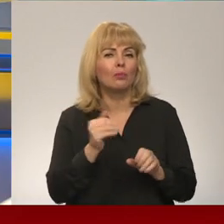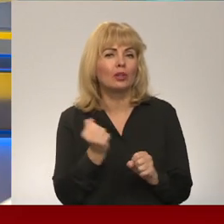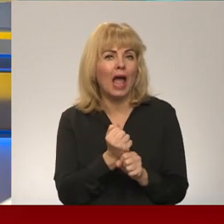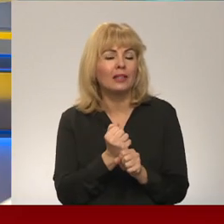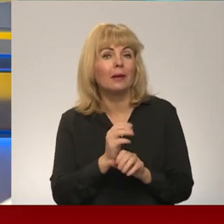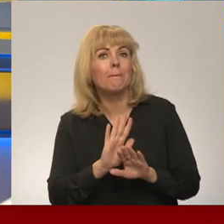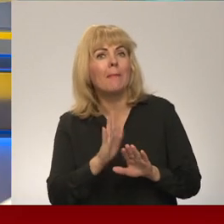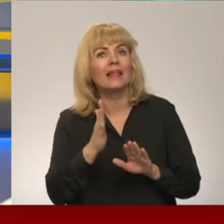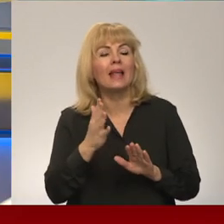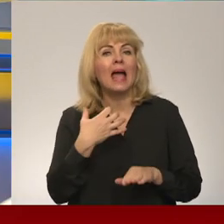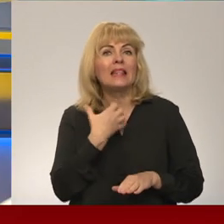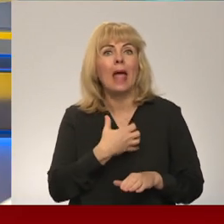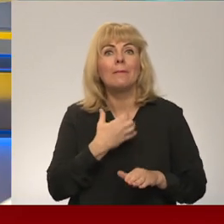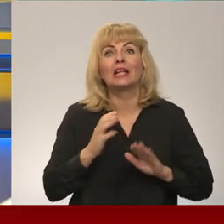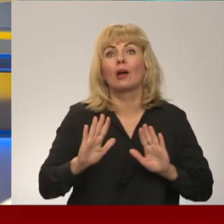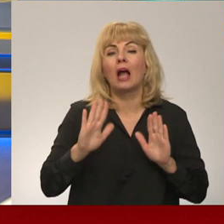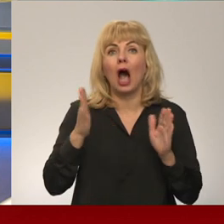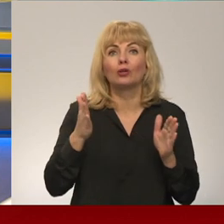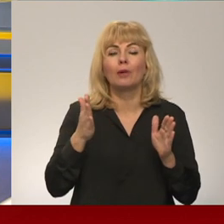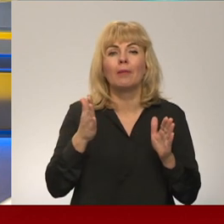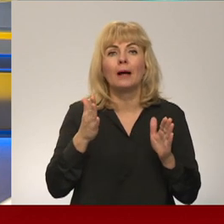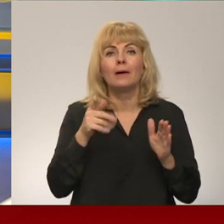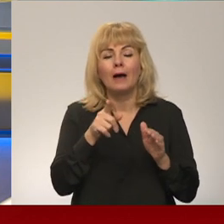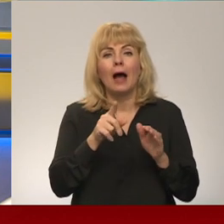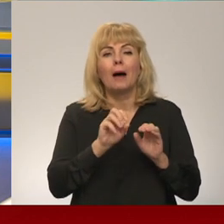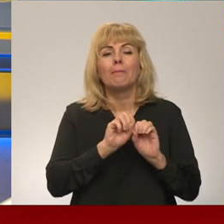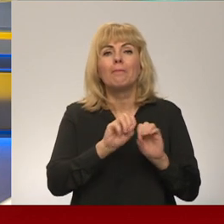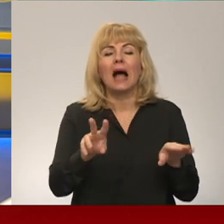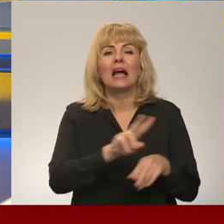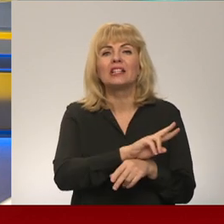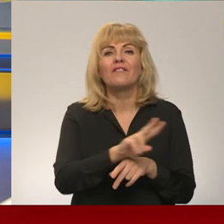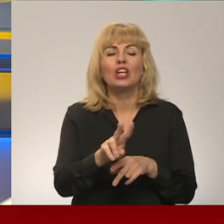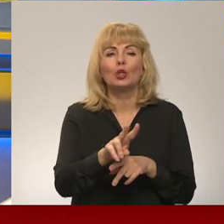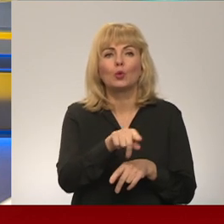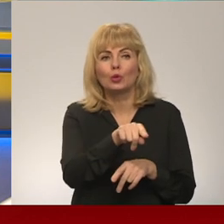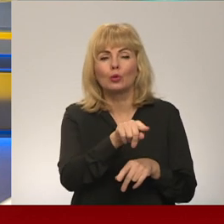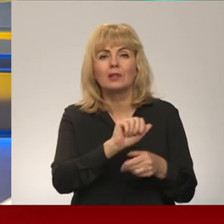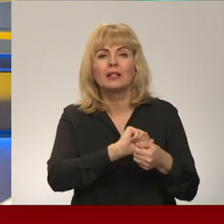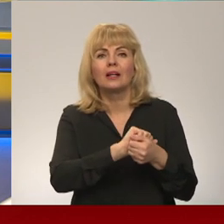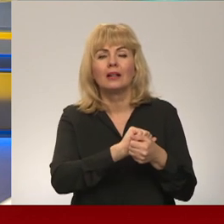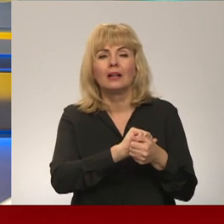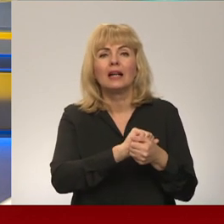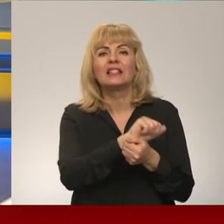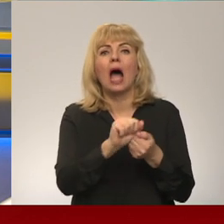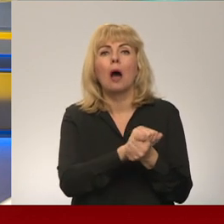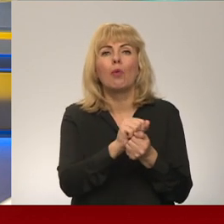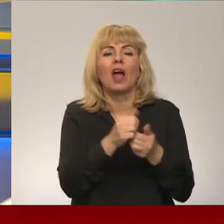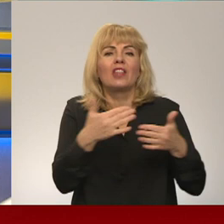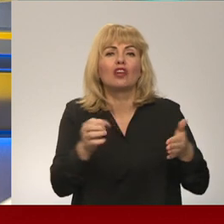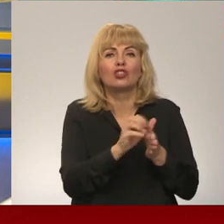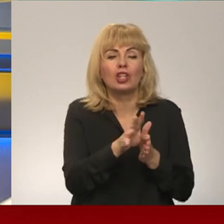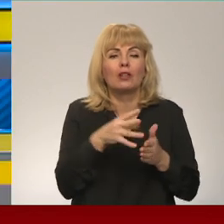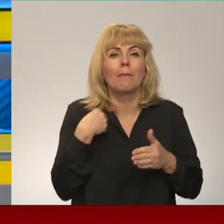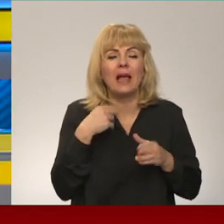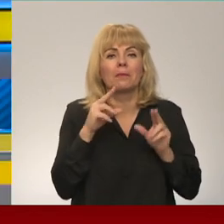palaist šos te dažādos vīrusus, ļaunatūrus un sagrauta dažādas sistēmas, uz kurām mēs paļaujamies ikdienā.